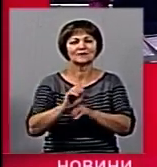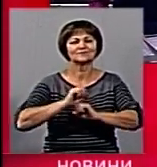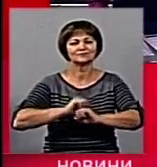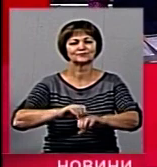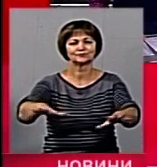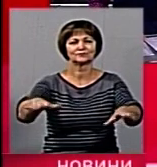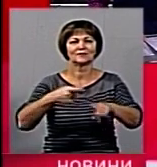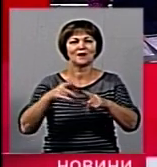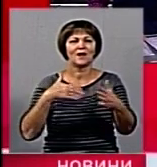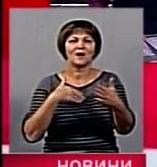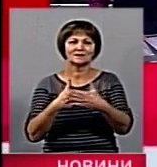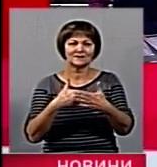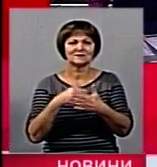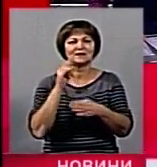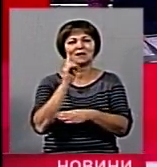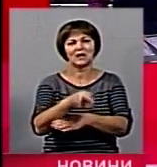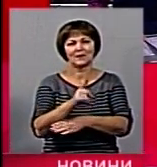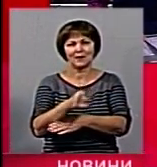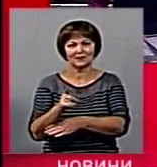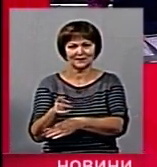зариблення активісти і рибалки.